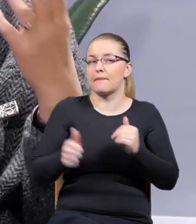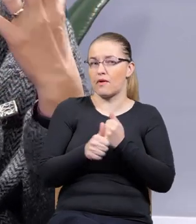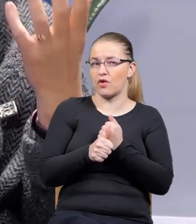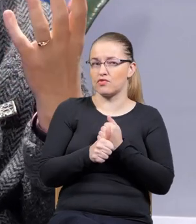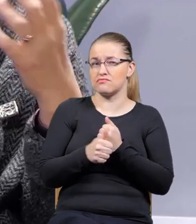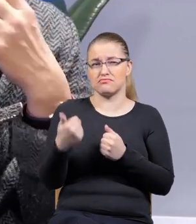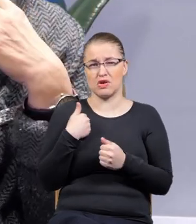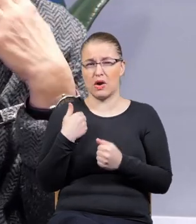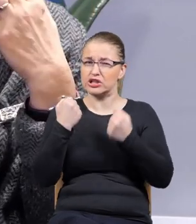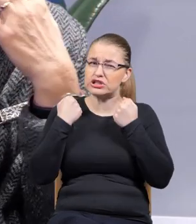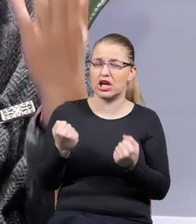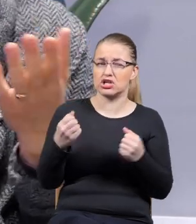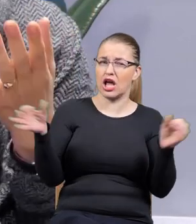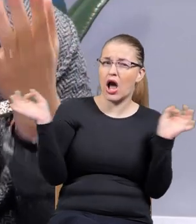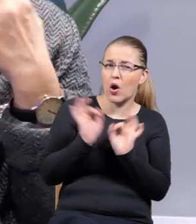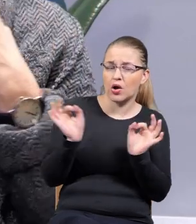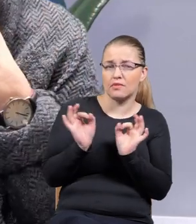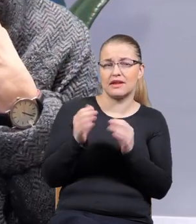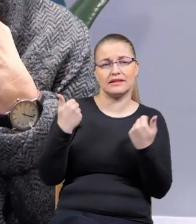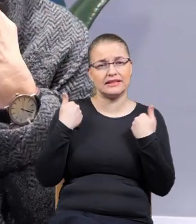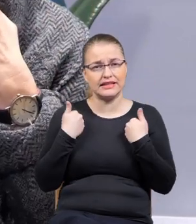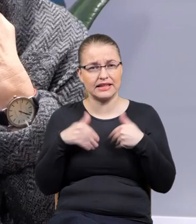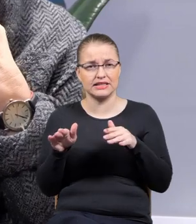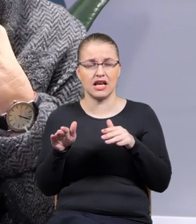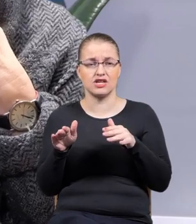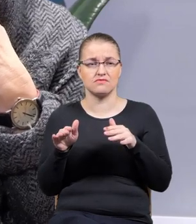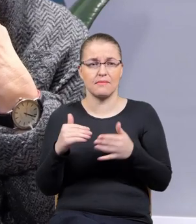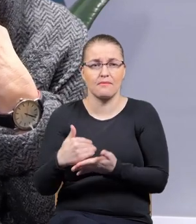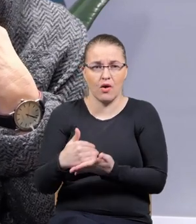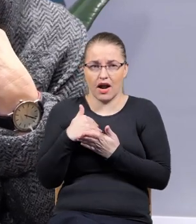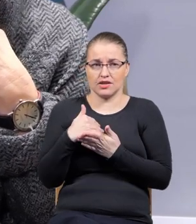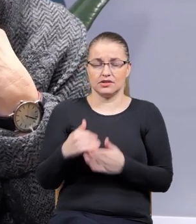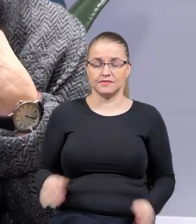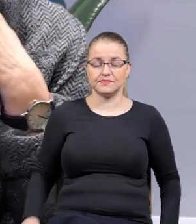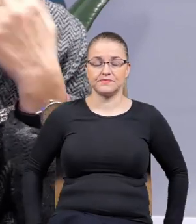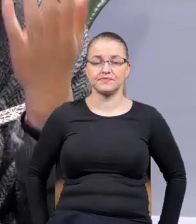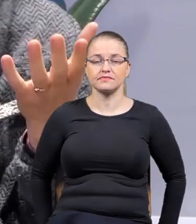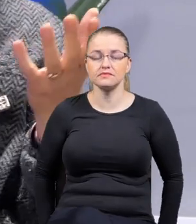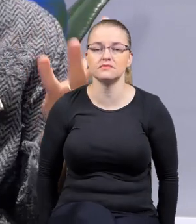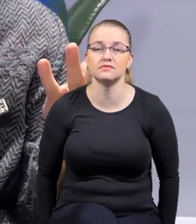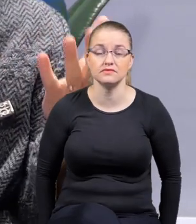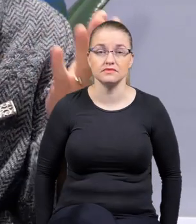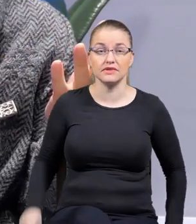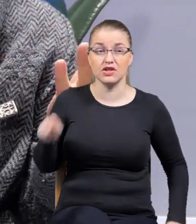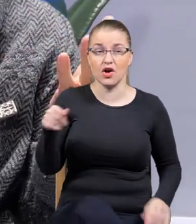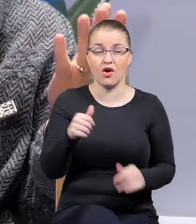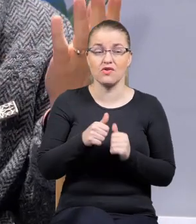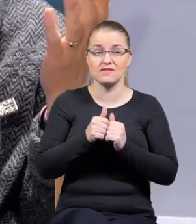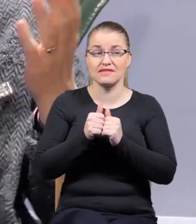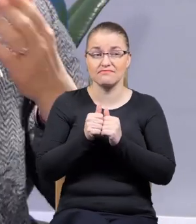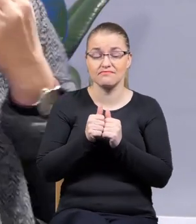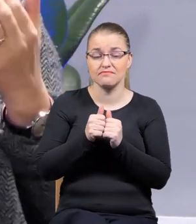ciężka, straszna, nie chcieliśmy się z nią skonfrontować. I ten paradygmat freudowski, jak go sobie